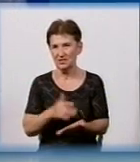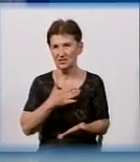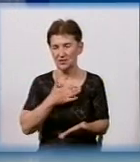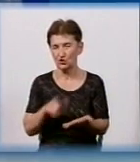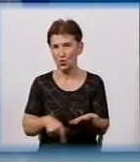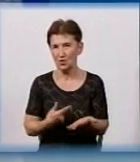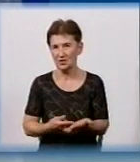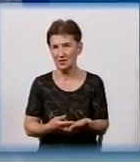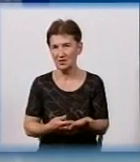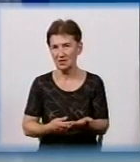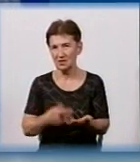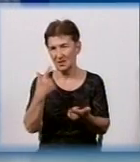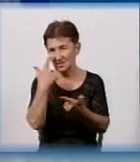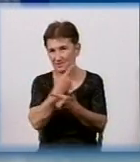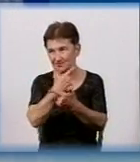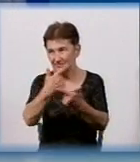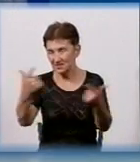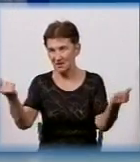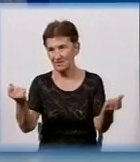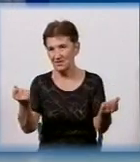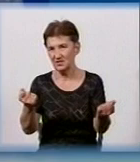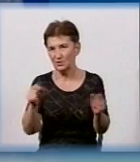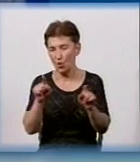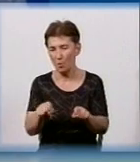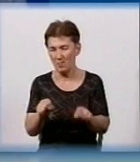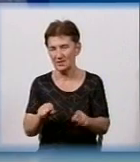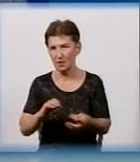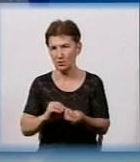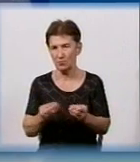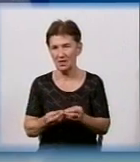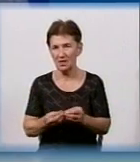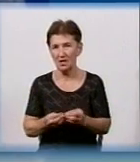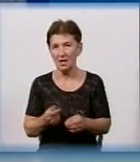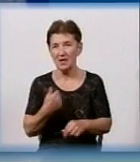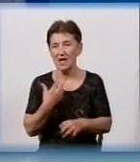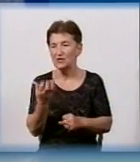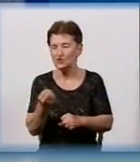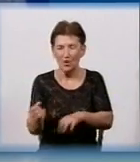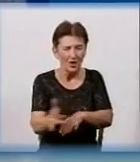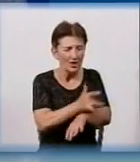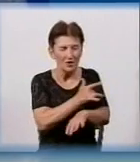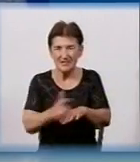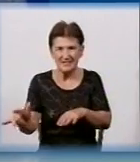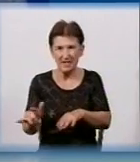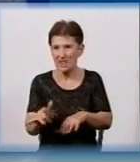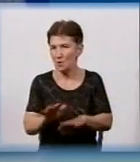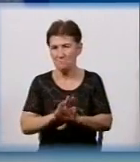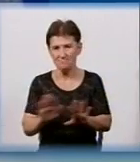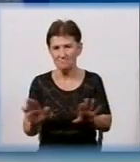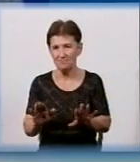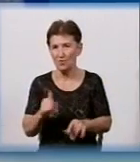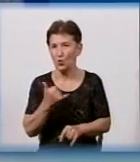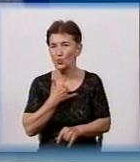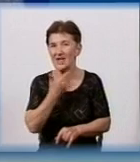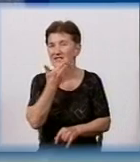зберігати цікаві цікаві. і цікаві цікаві. Ми не іскореним, я ж ще раз говорю, у нас немає